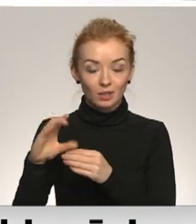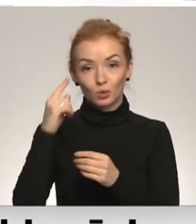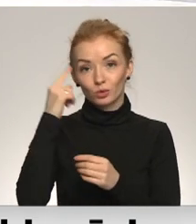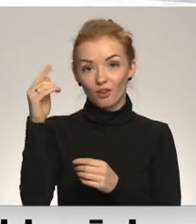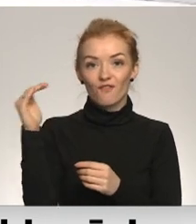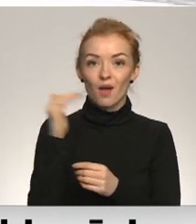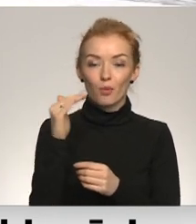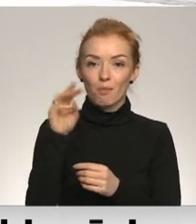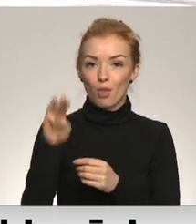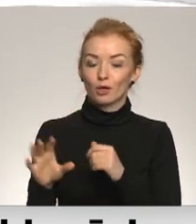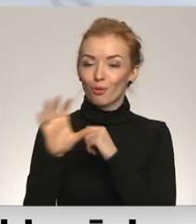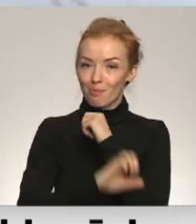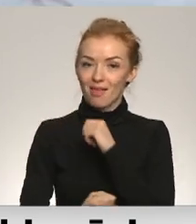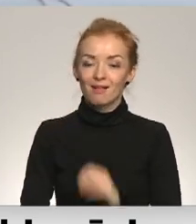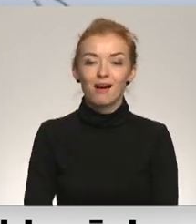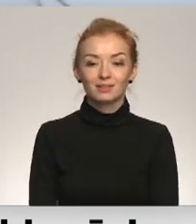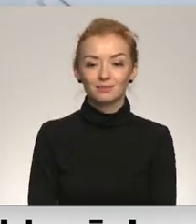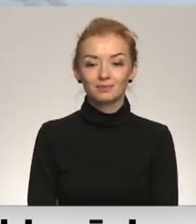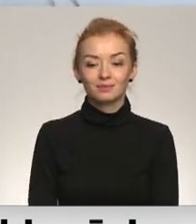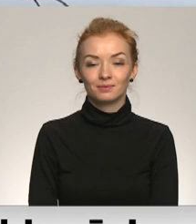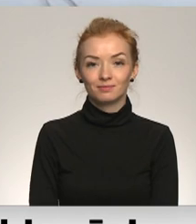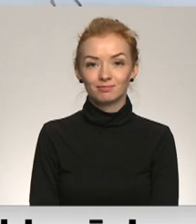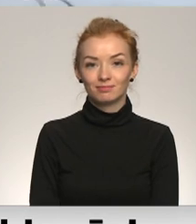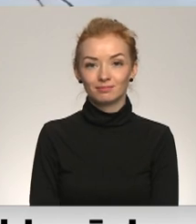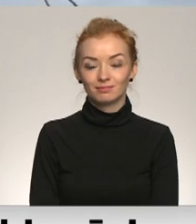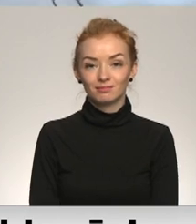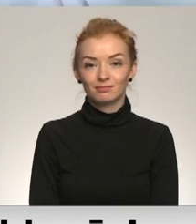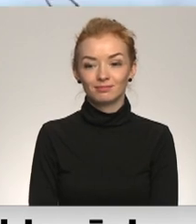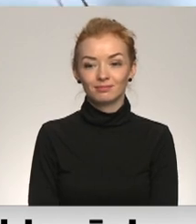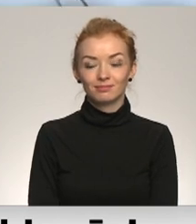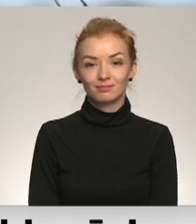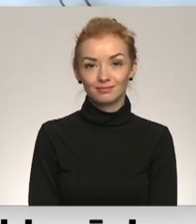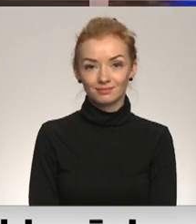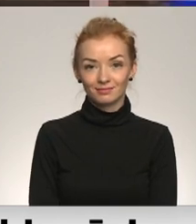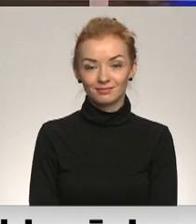zināms februāra beigās. Ines ķesteri, Jānis Goldbergs, Aigars Brečs, TV Kurzeme.